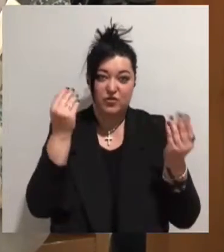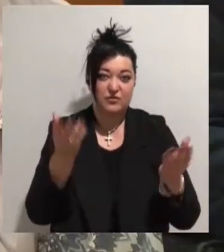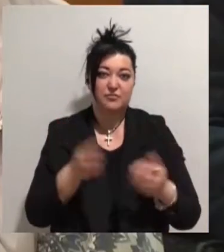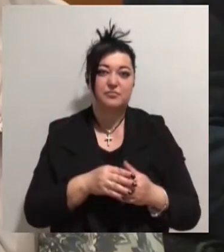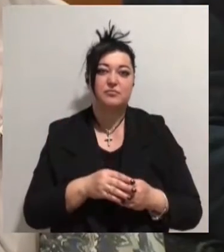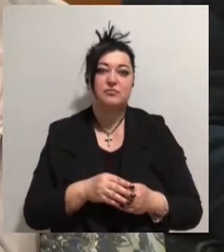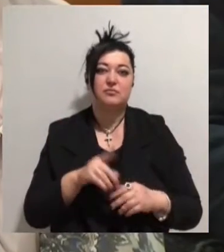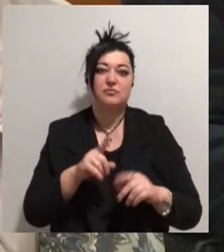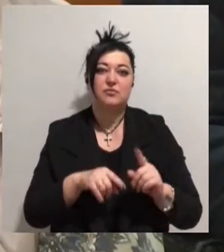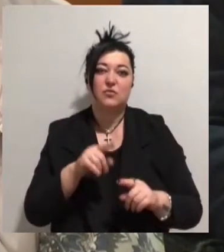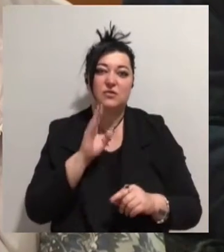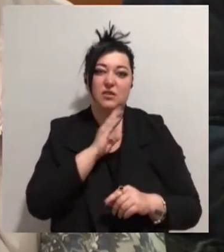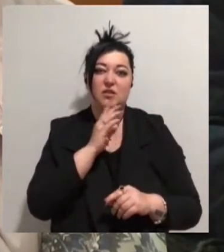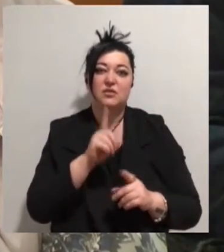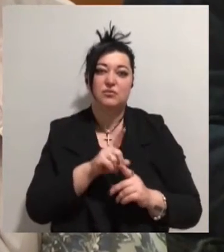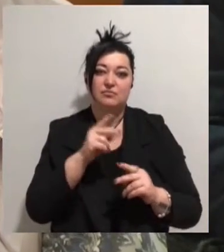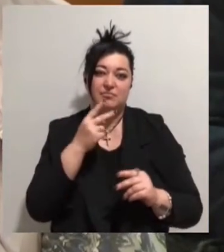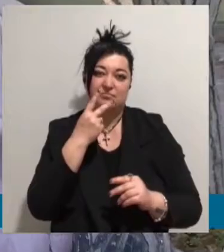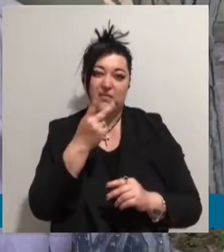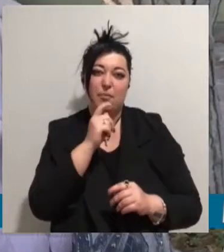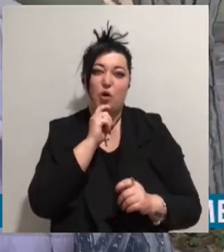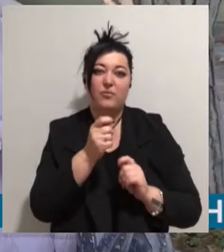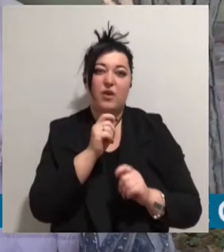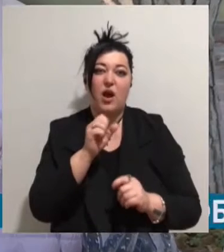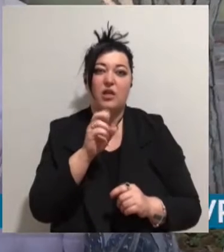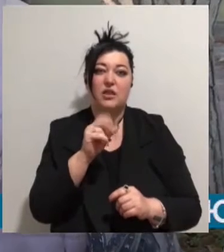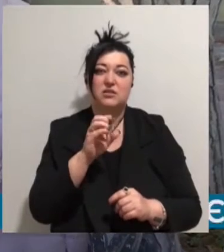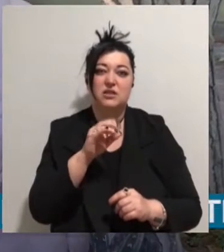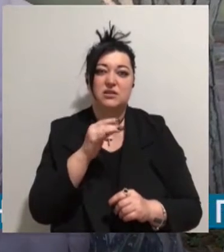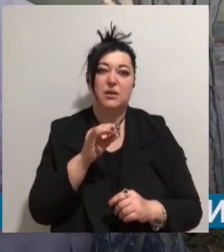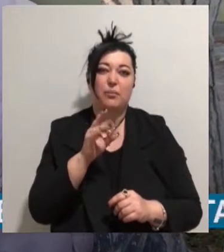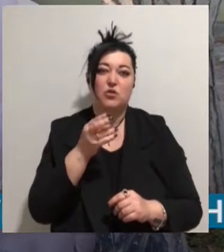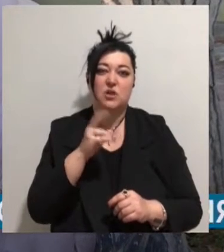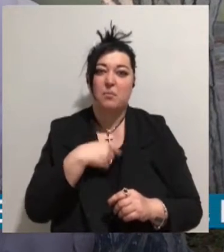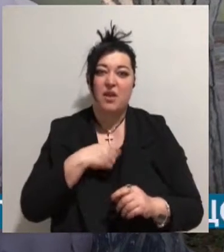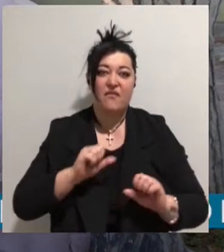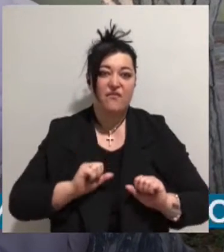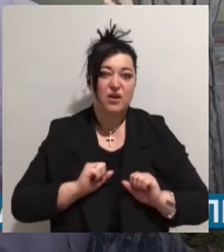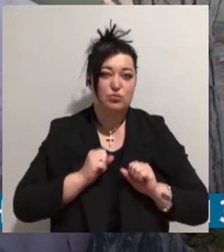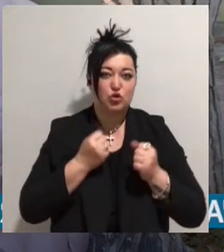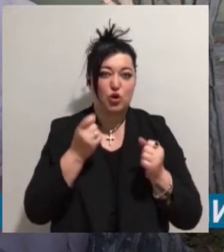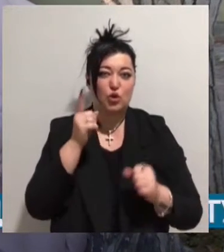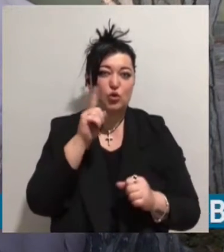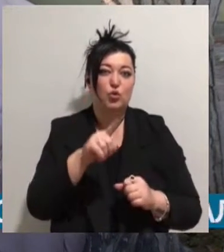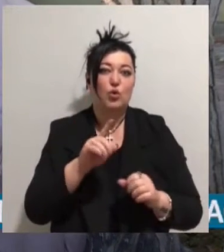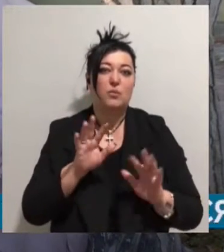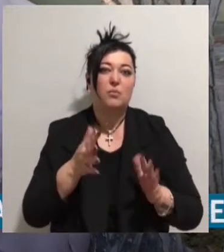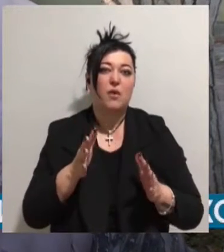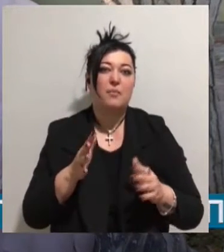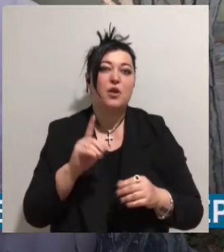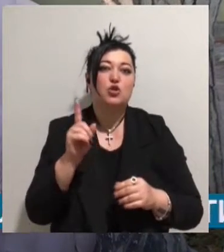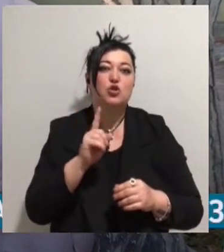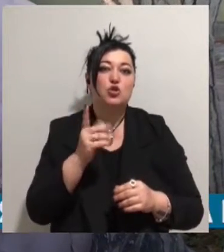заседання прокоментували покази Анастасії Поздняк. Мене возмущає тот момент, що коли